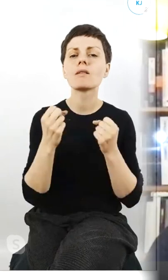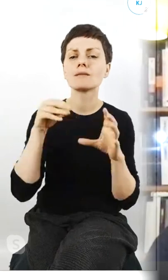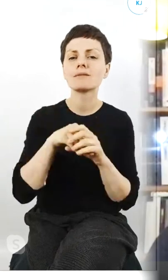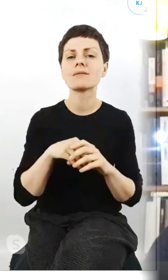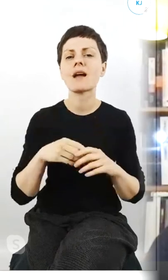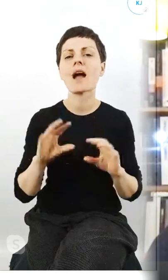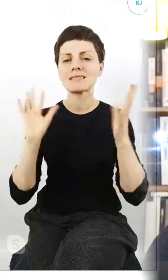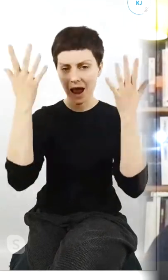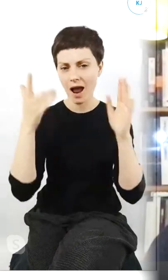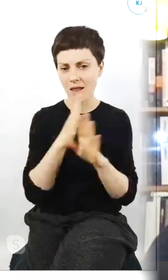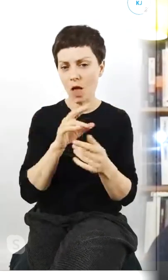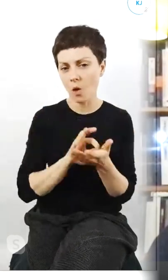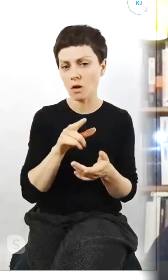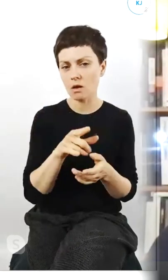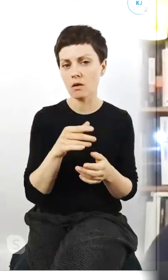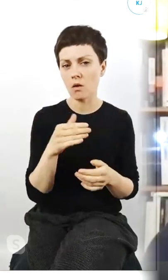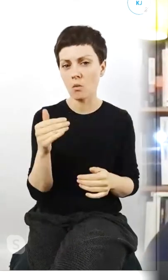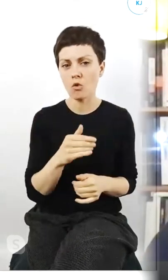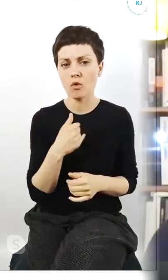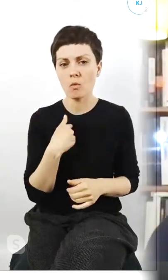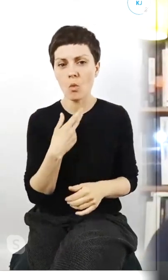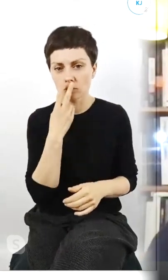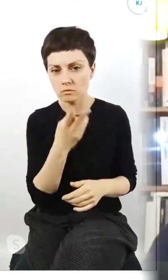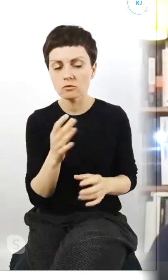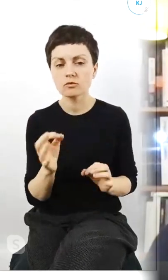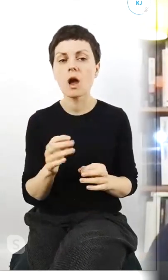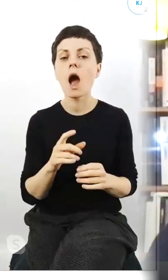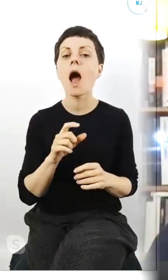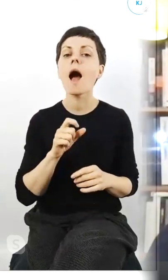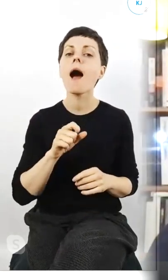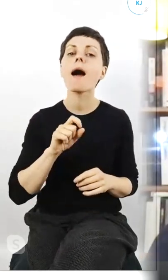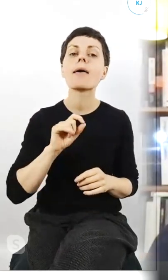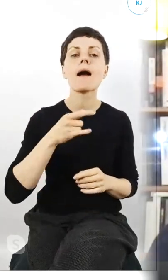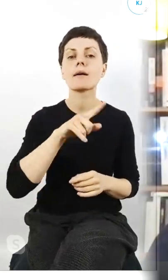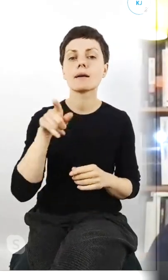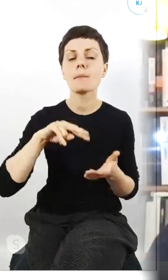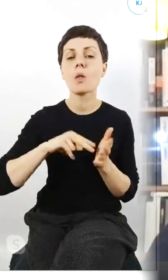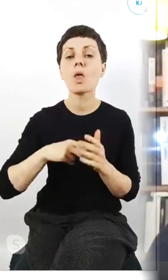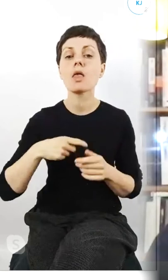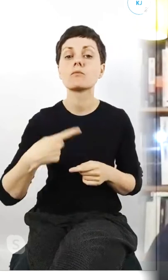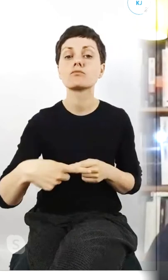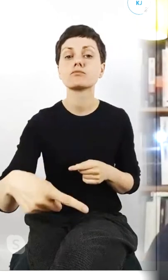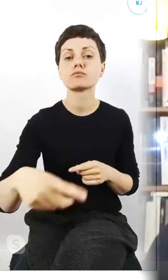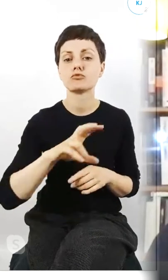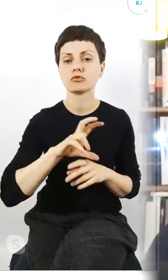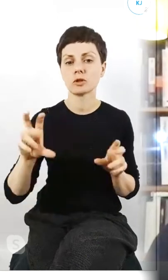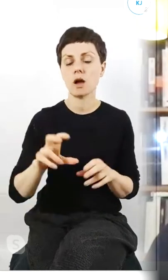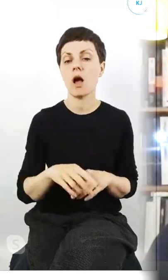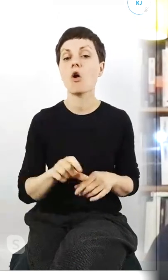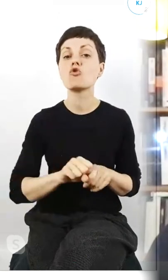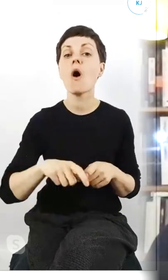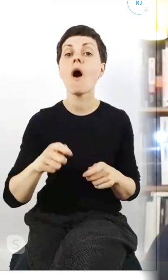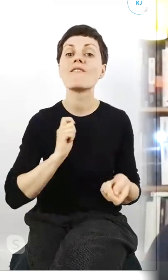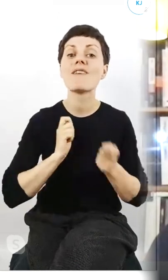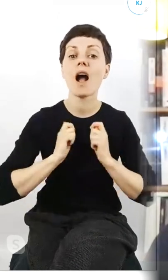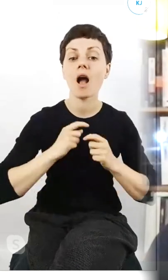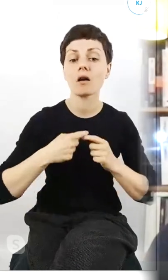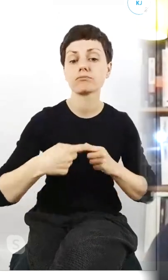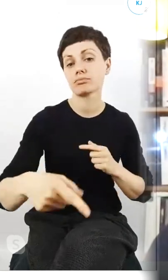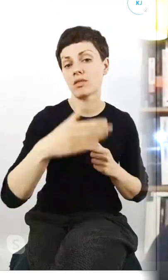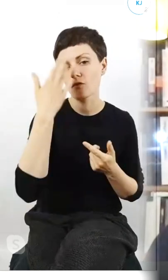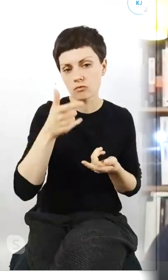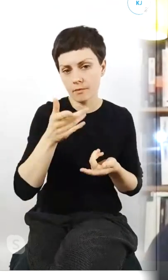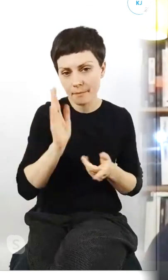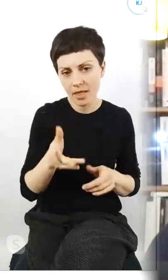zobaczyć jak to tak to wygląda jak planujecie najbliższy czas powiedzmy do wakacji które nie wiadomo czy będą tak